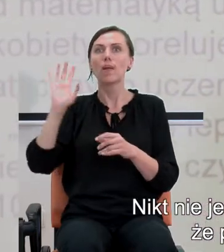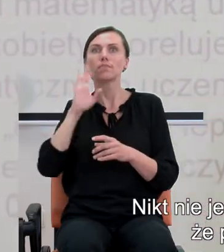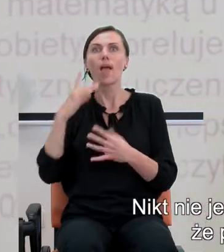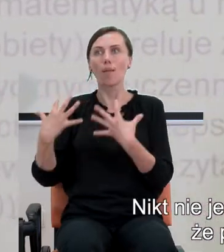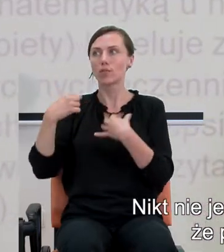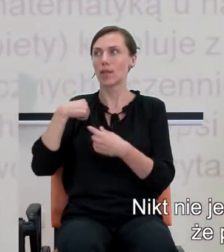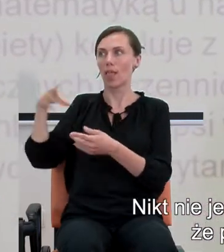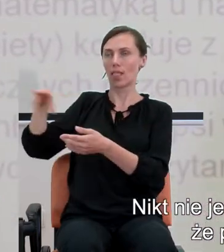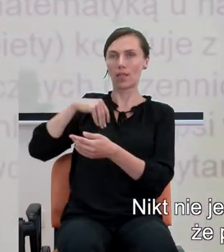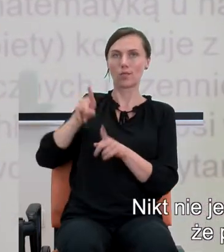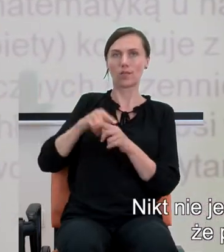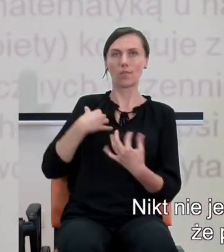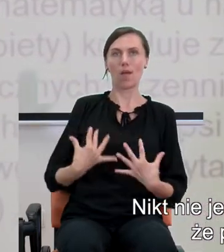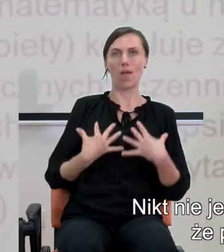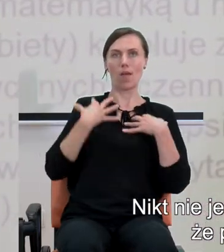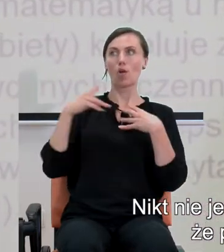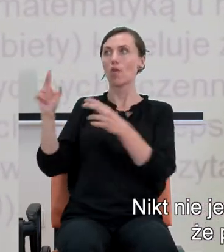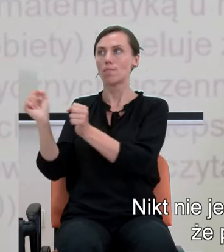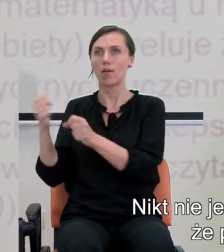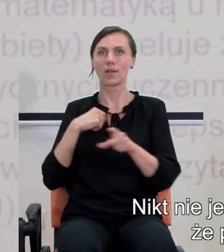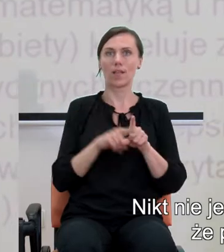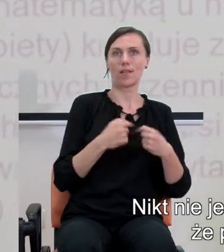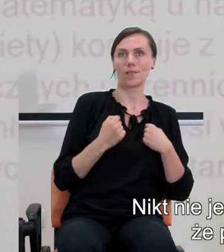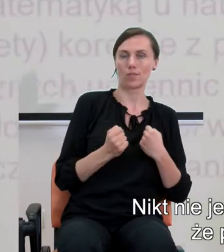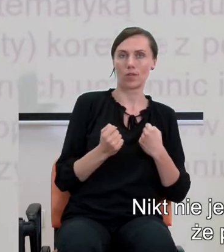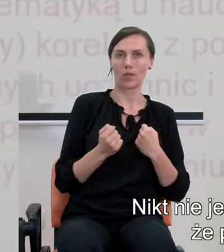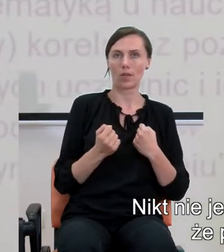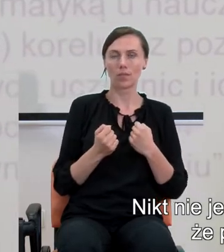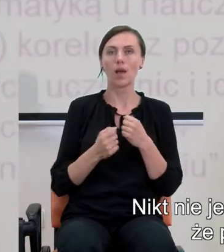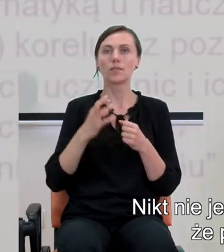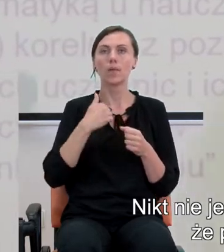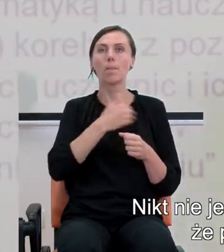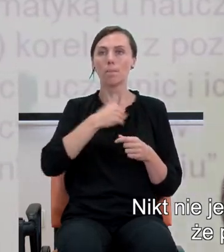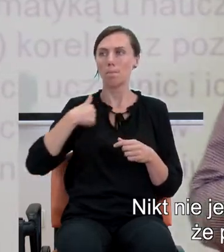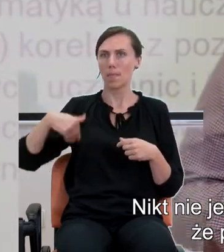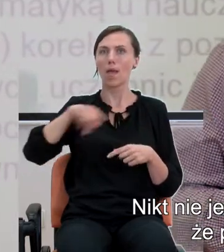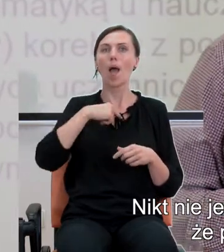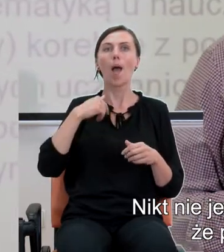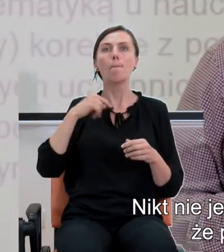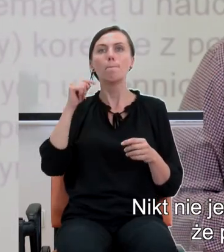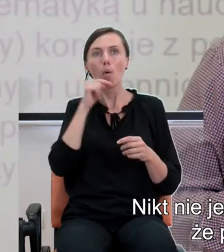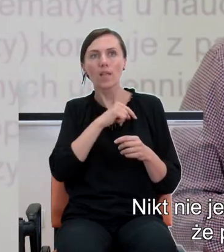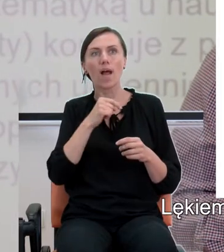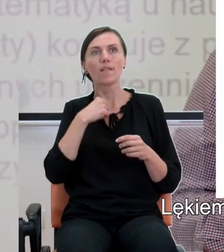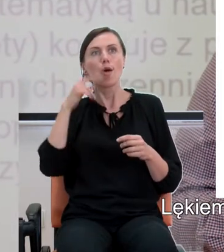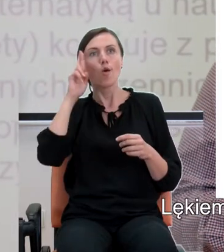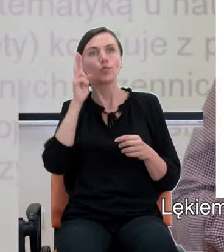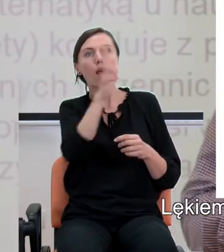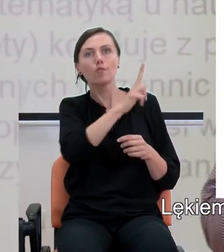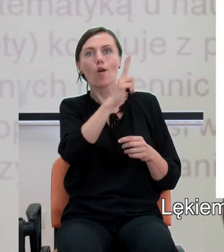i wskazuje na to choćby to, że potrafimy empatyzować z innymi ludźmi.